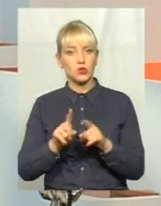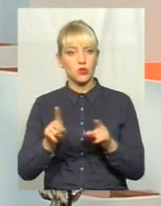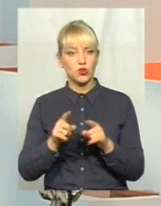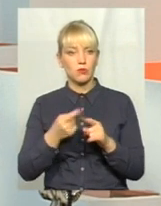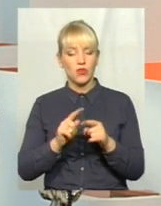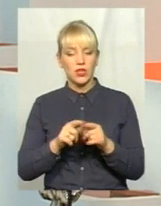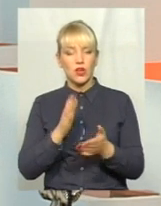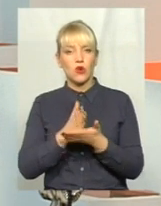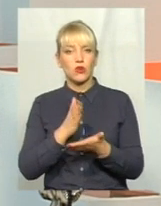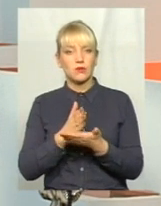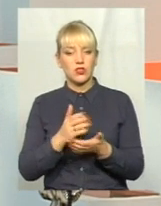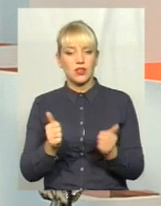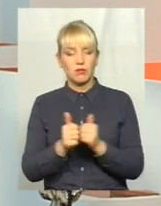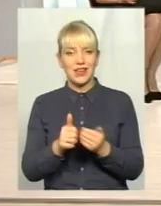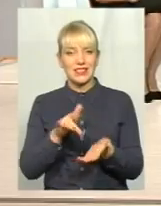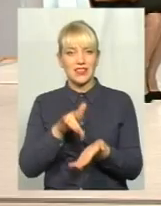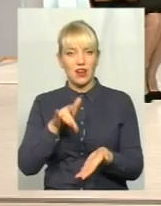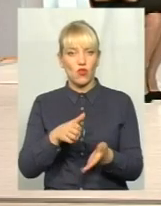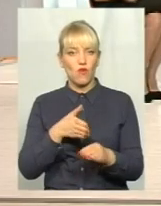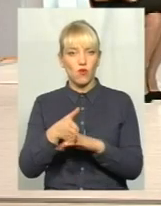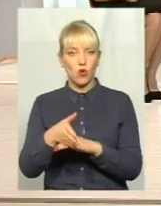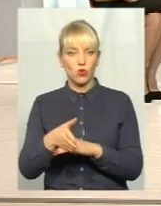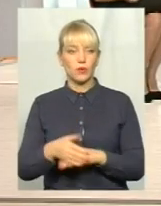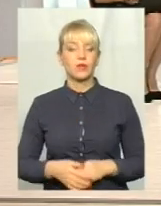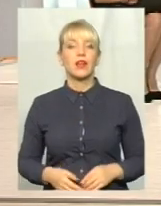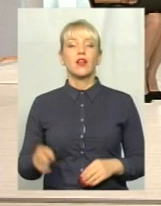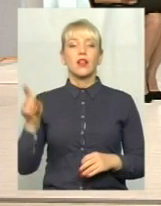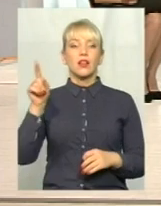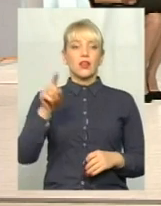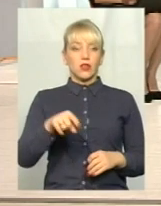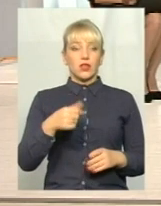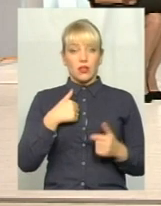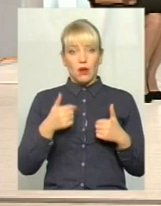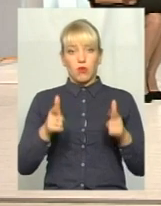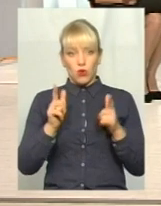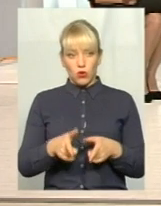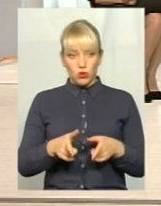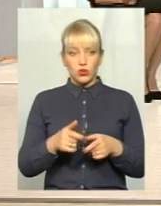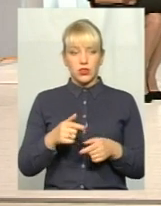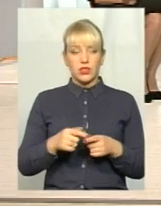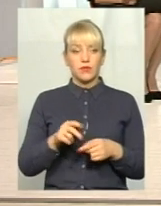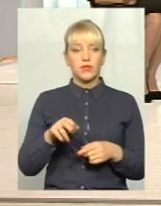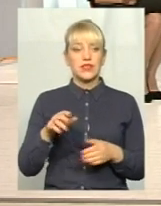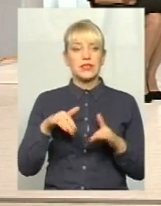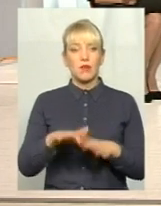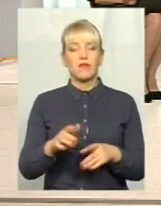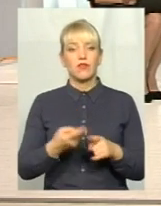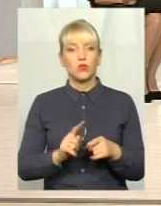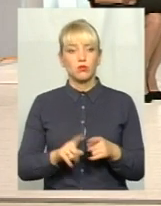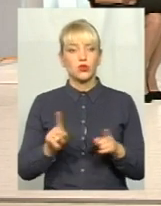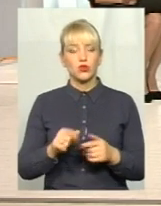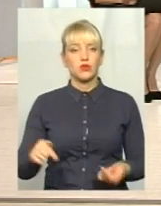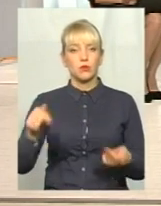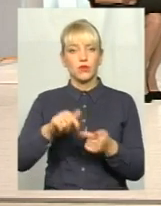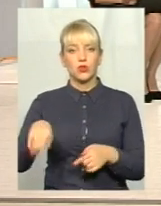розміщалися близько до центрального обходу. До речі, оця ділянка, яка… Справа в тому, що відповідно